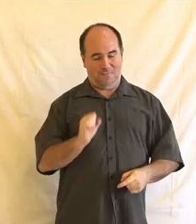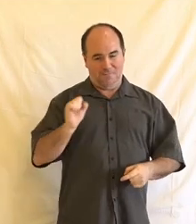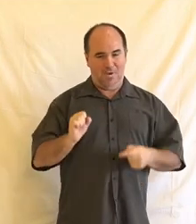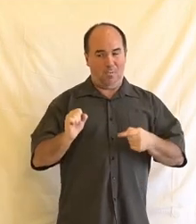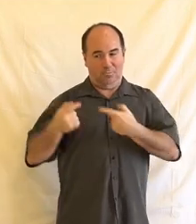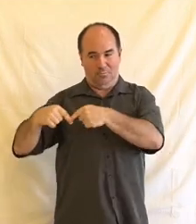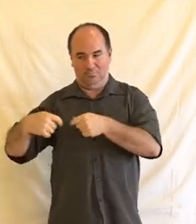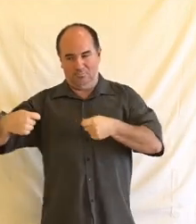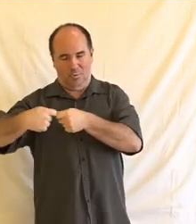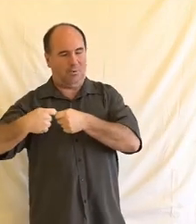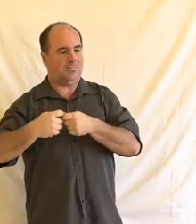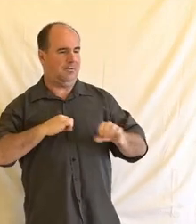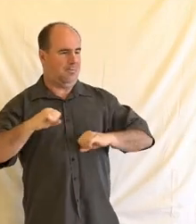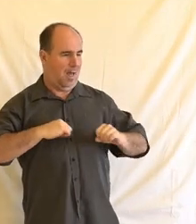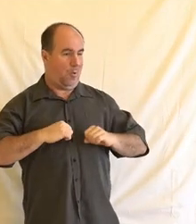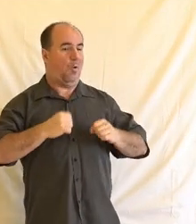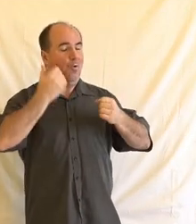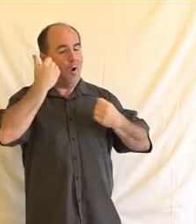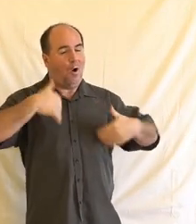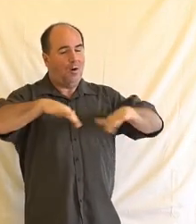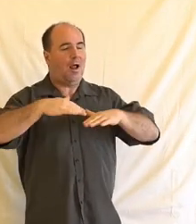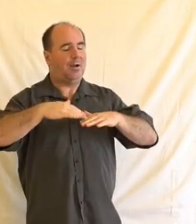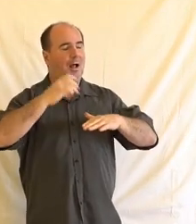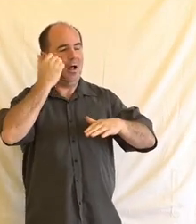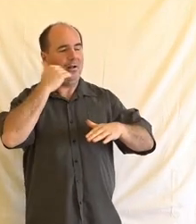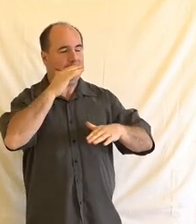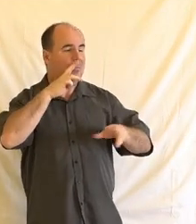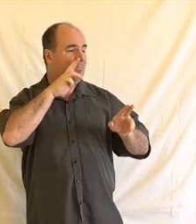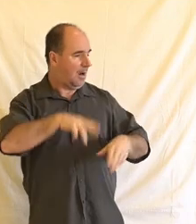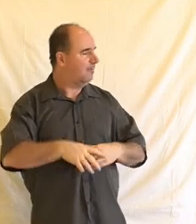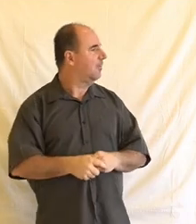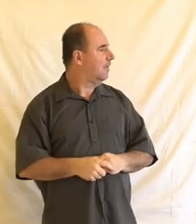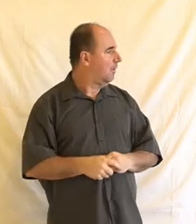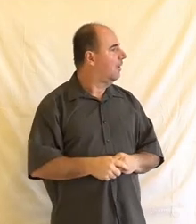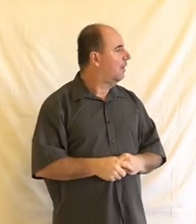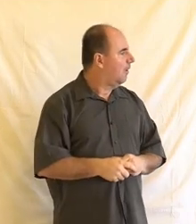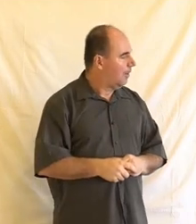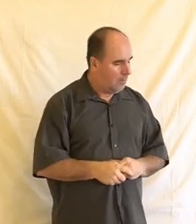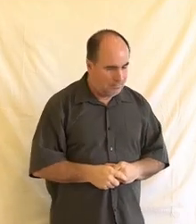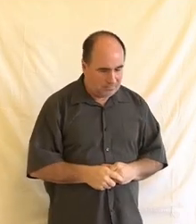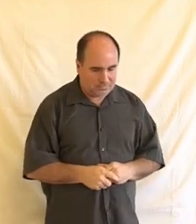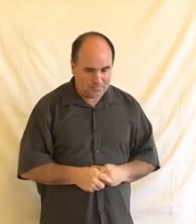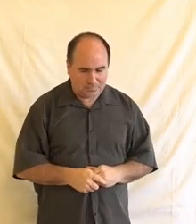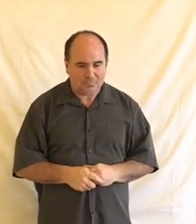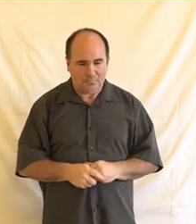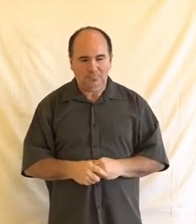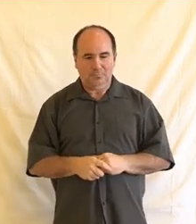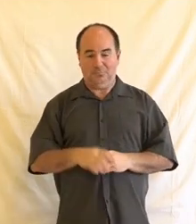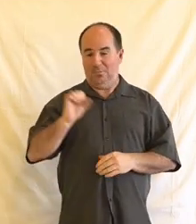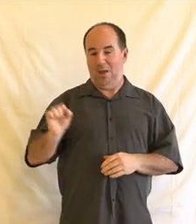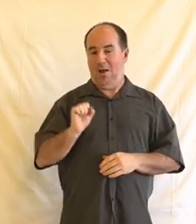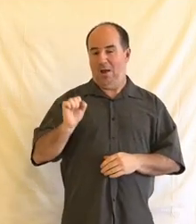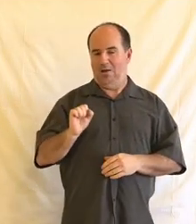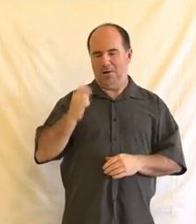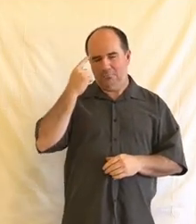práva a když jsme tam vlastně tady to pojetí přednesli, tak se ukázalo v rámci rady, že to je jako téma, které je nosné a